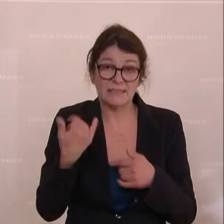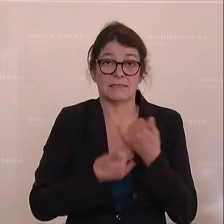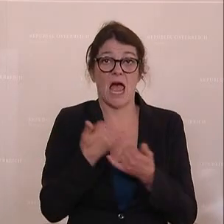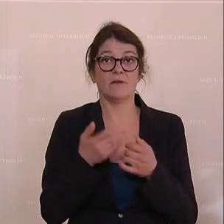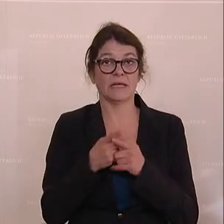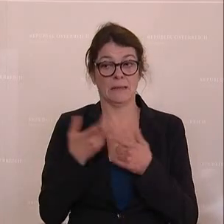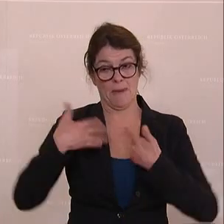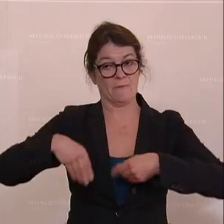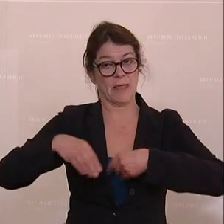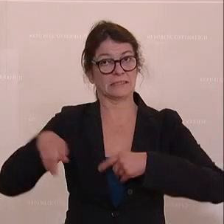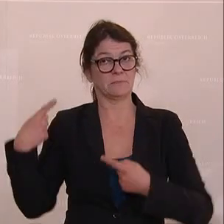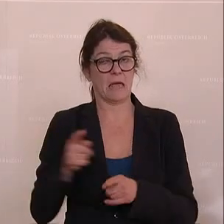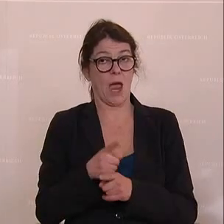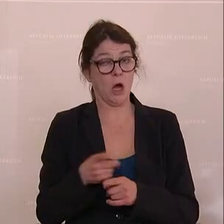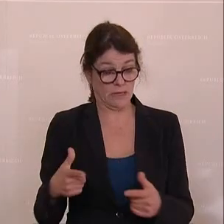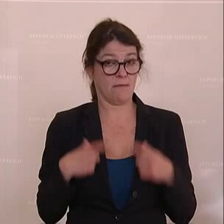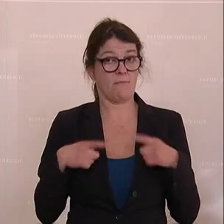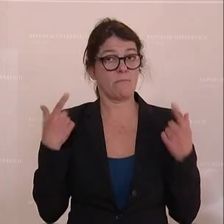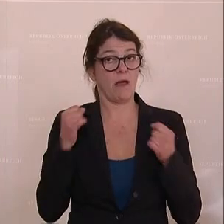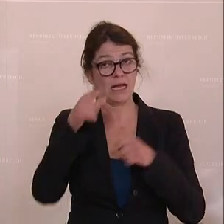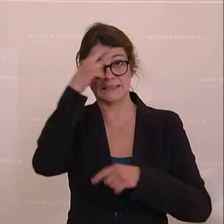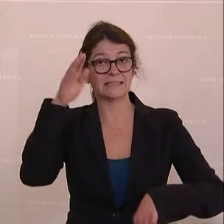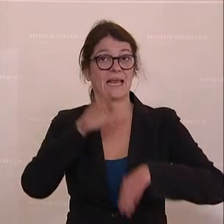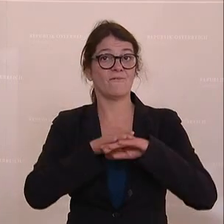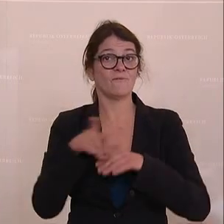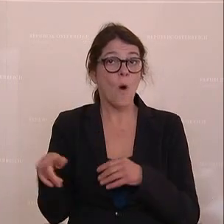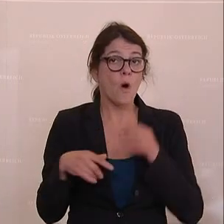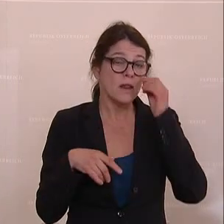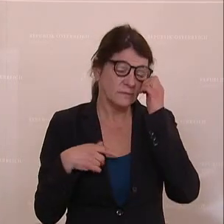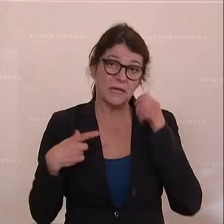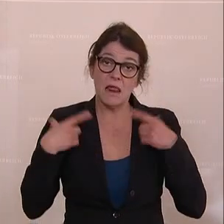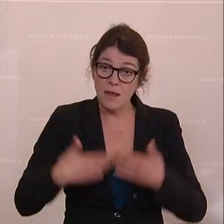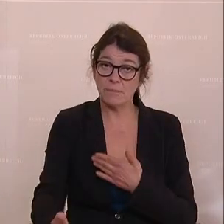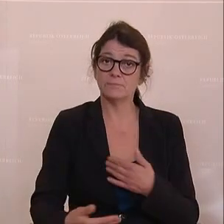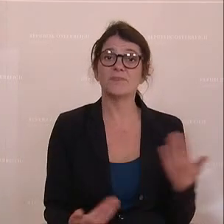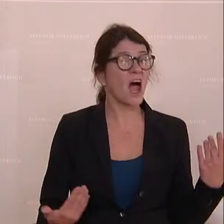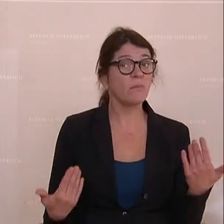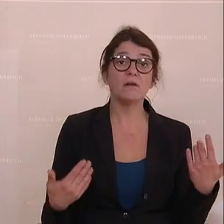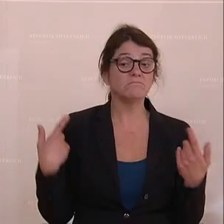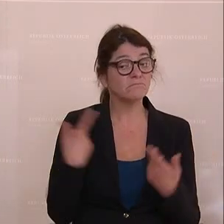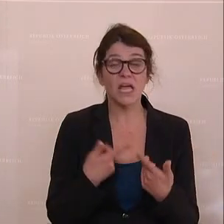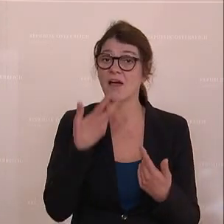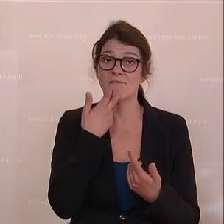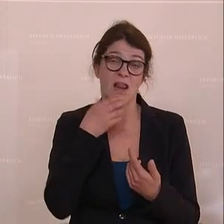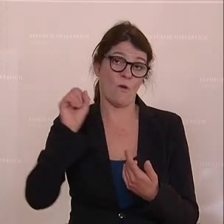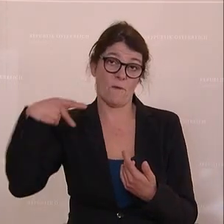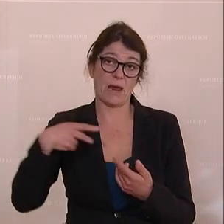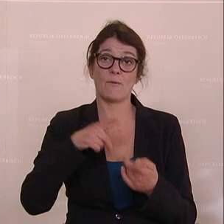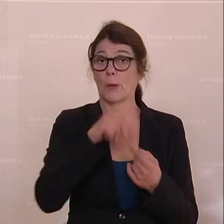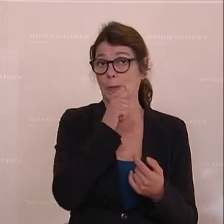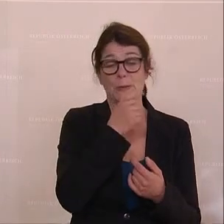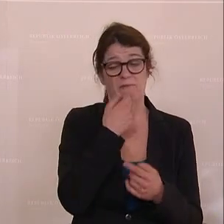gewissen Spielraum gegeben, um ihr Leben sinnvoll zu fristen. Diesen Spielraum will die ÖVP und die Grünen den